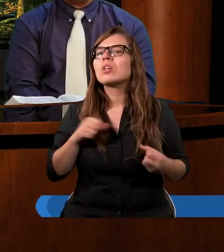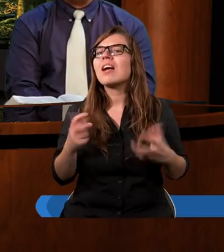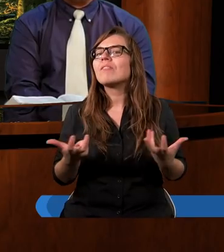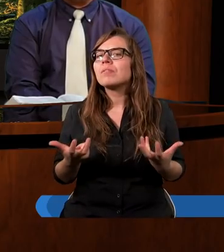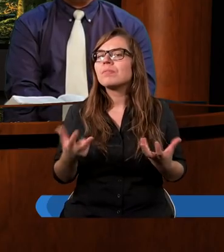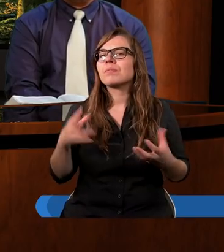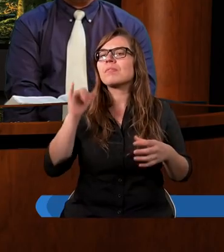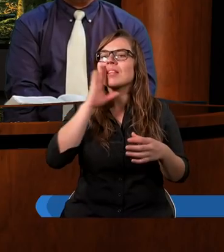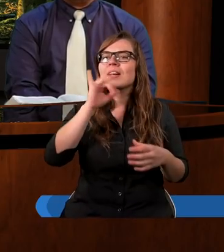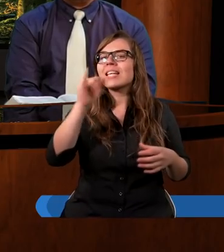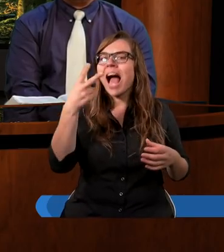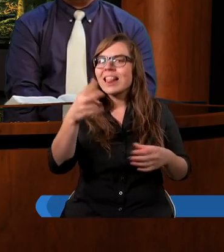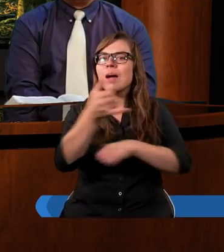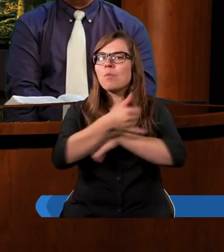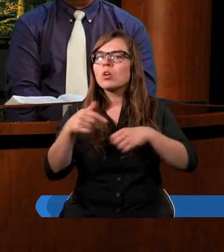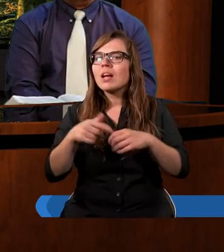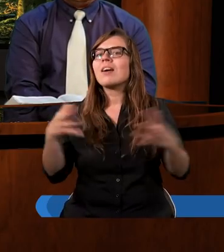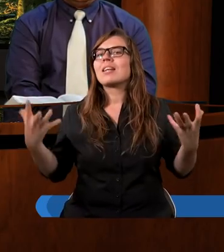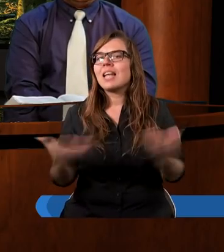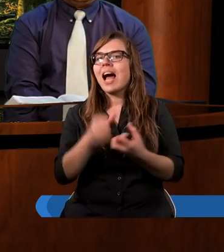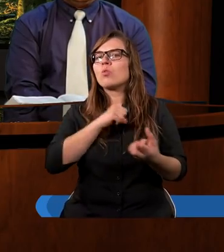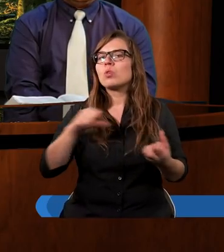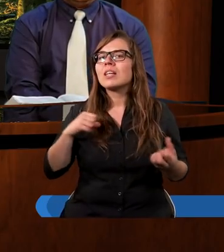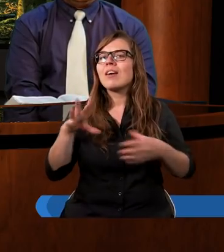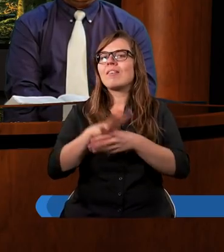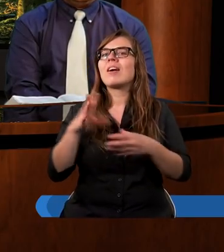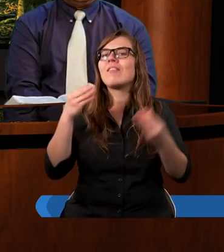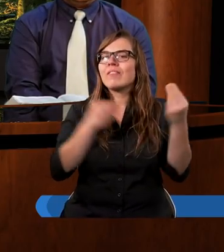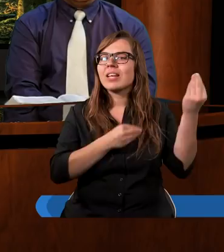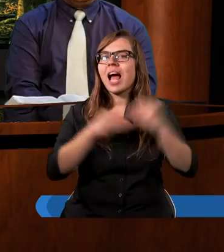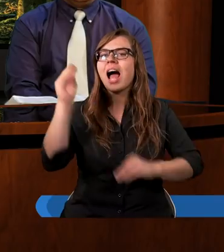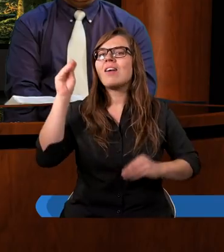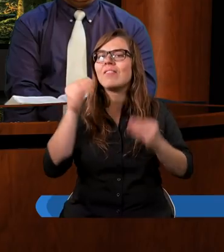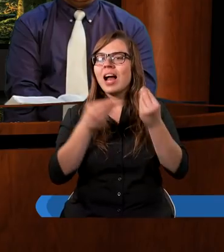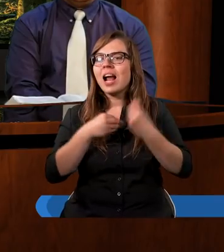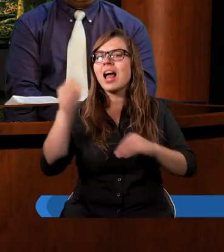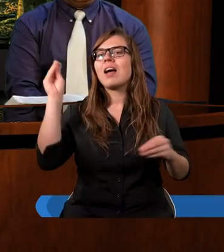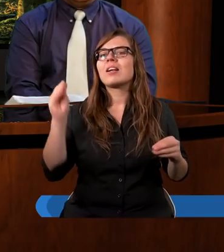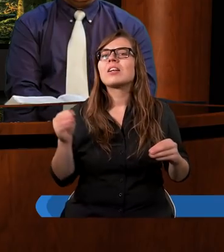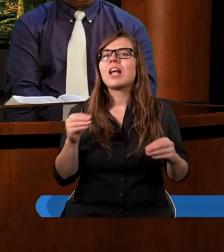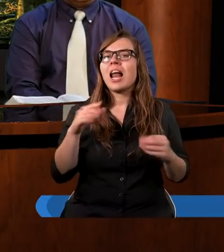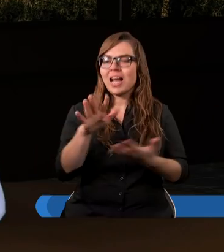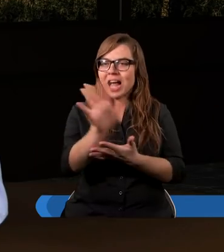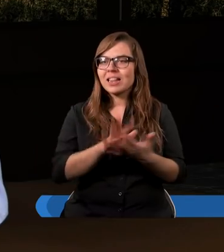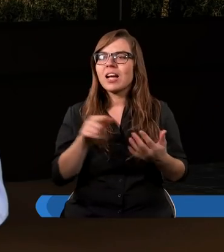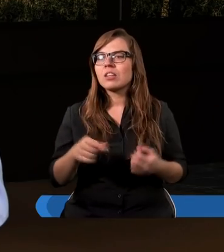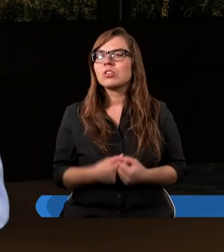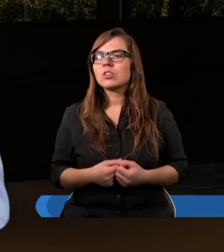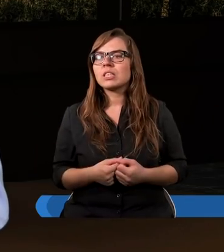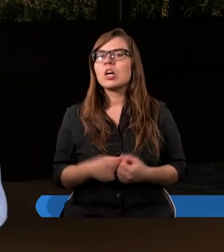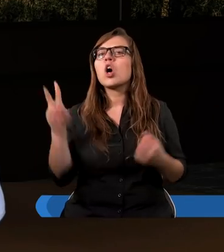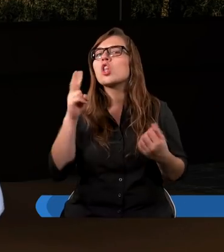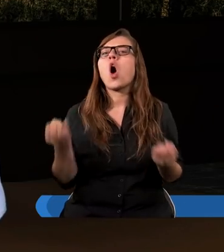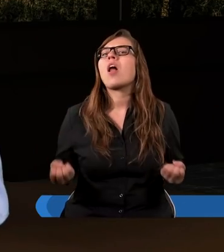już Janek podkreślił, znajduje się wielka, wielka treść. Kto jest